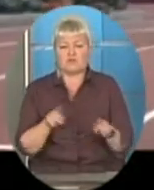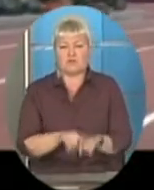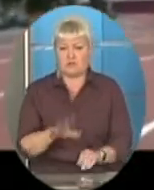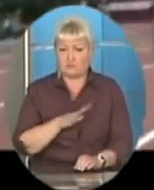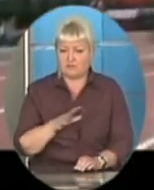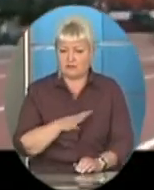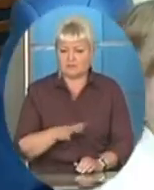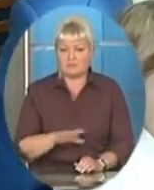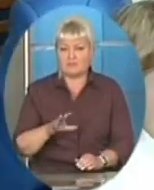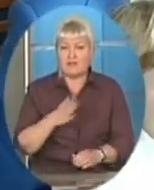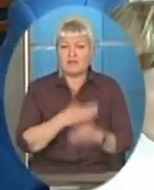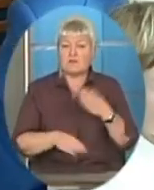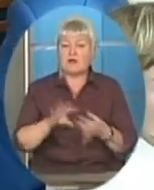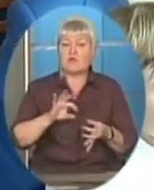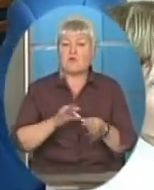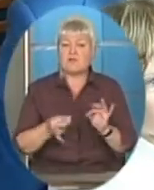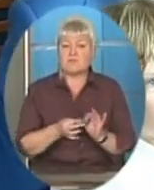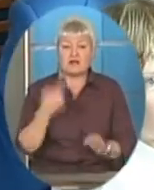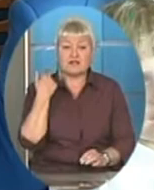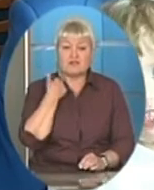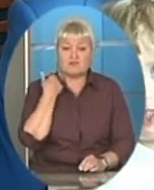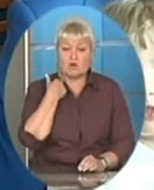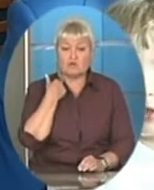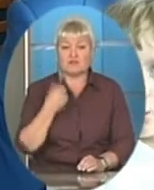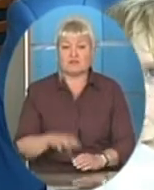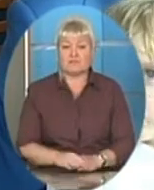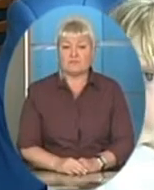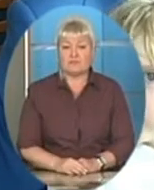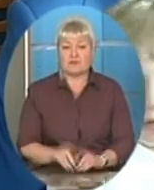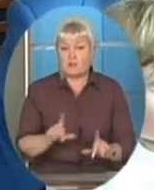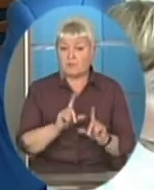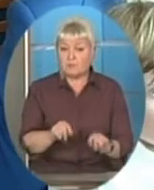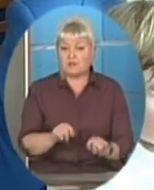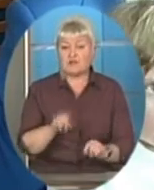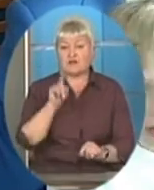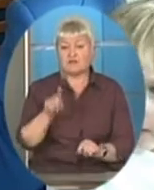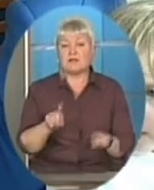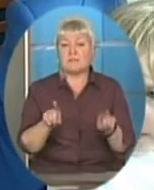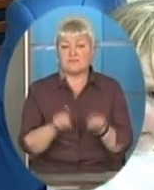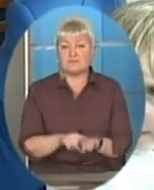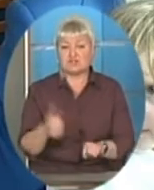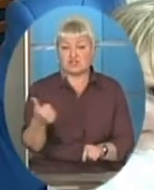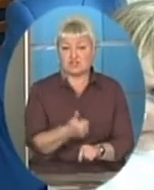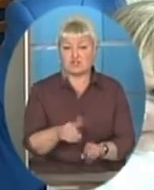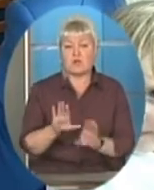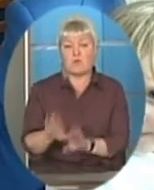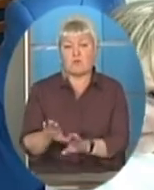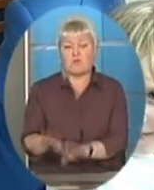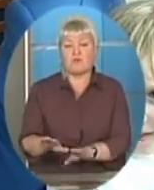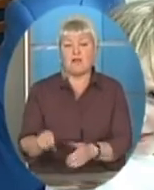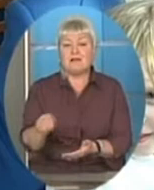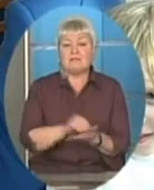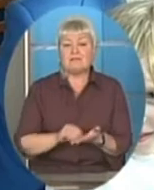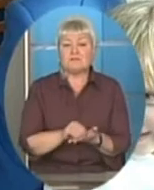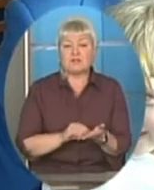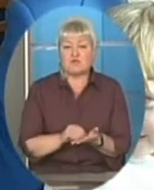Поїхав на Олімпіаду, Лондон, на Олімпіаду, і теж там тиждень побув на тренувальних